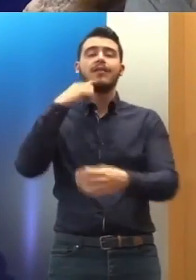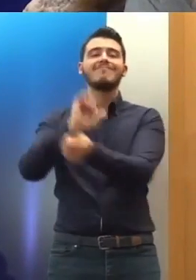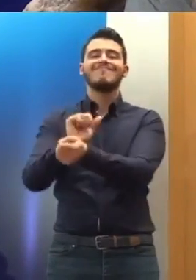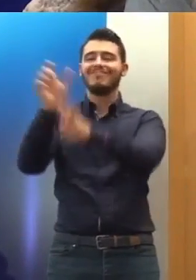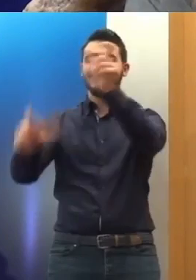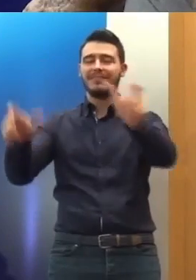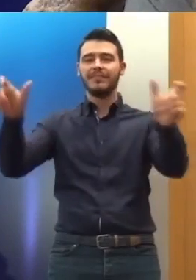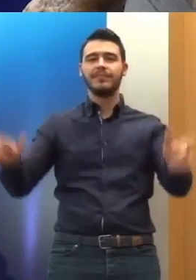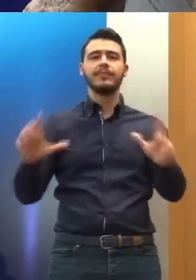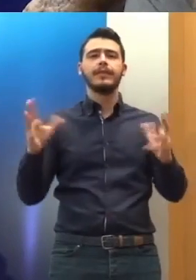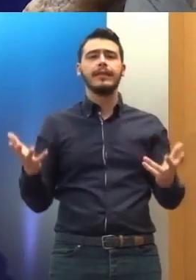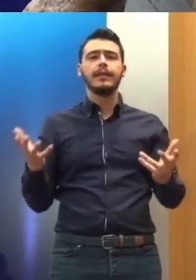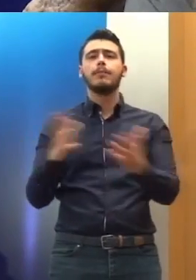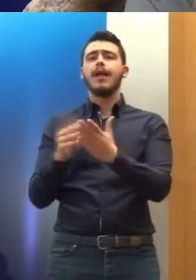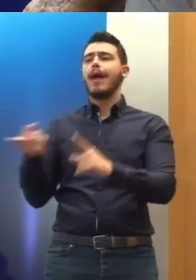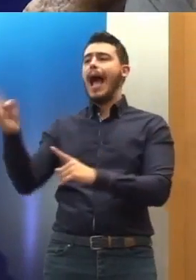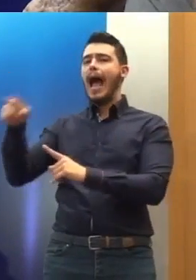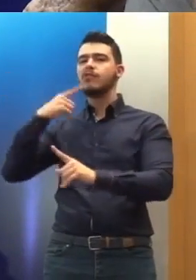κατά διώξα από άλλους κρατούμενους.